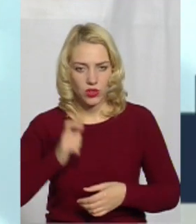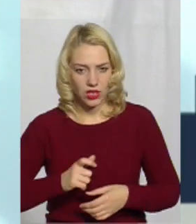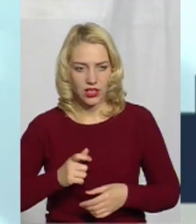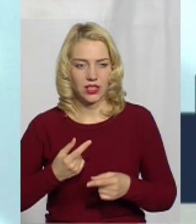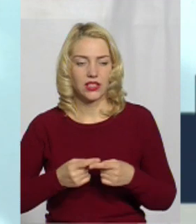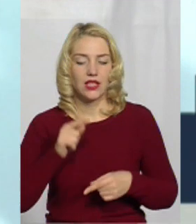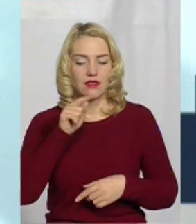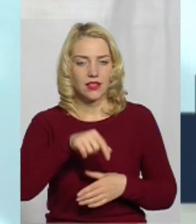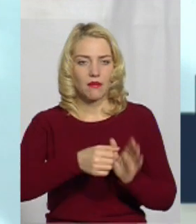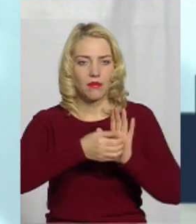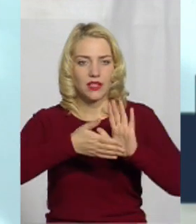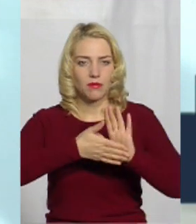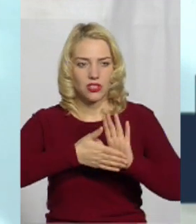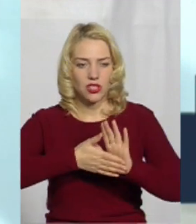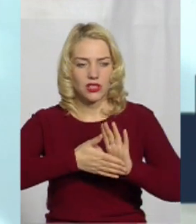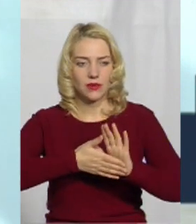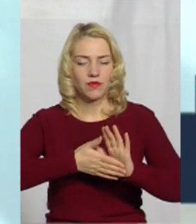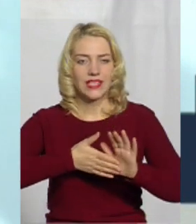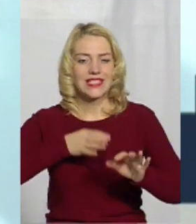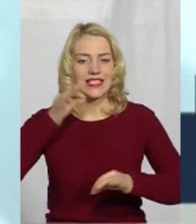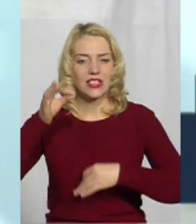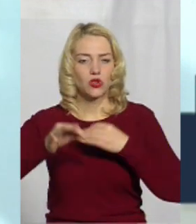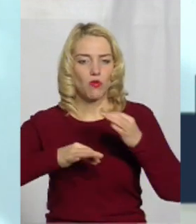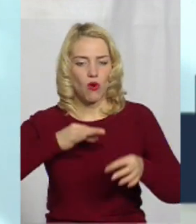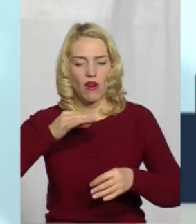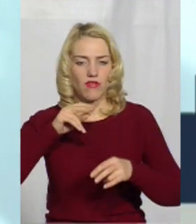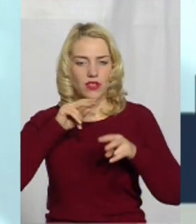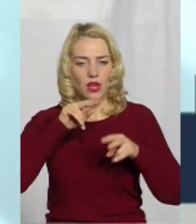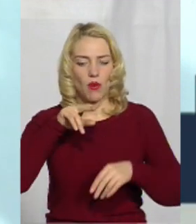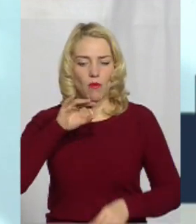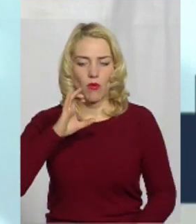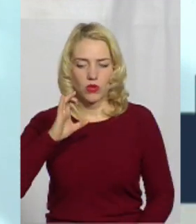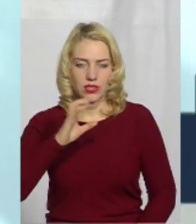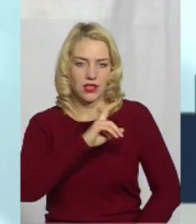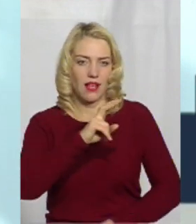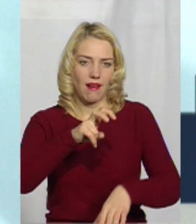Там вони передбачають цілодобовий пост лікаря, цілодобові пост медсестри.